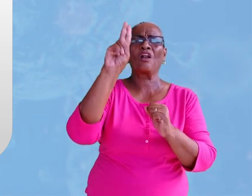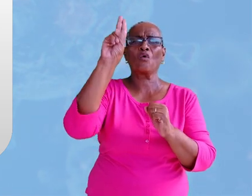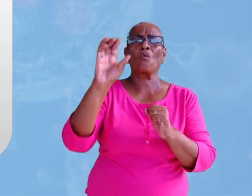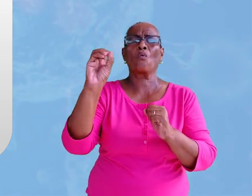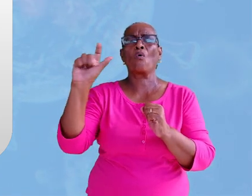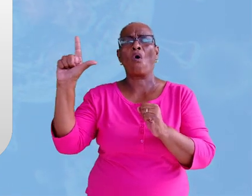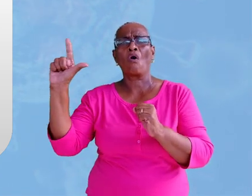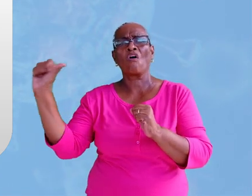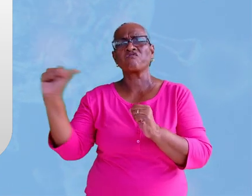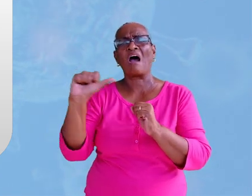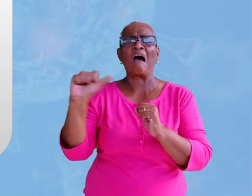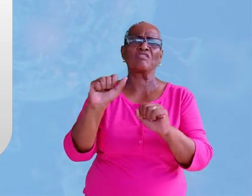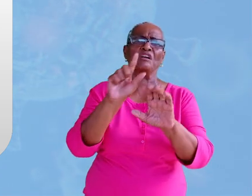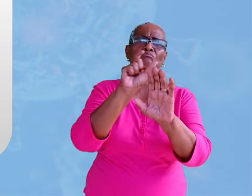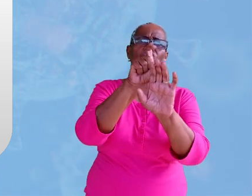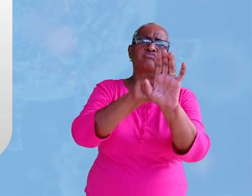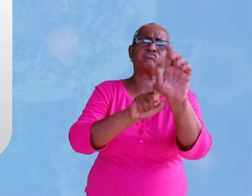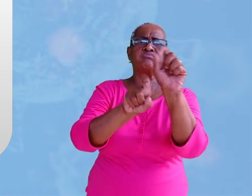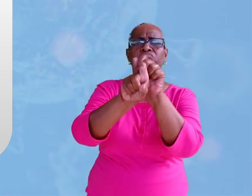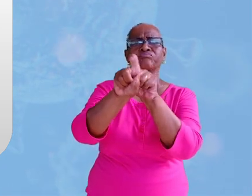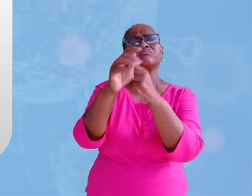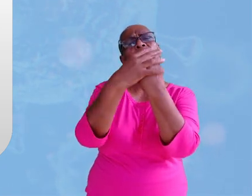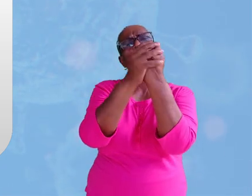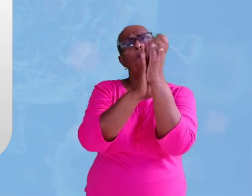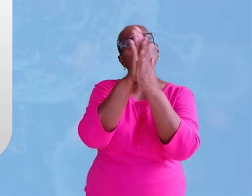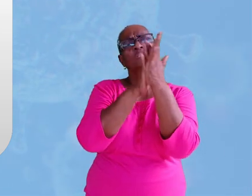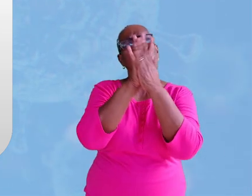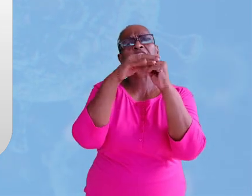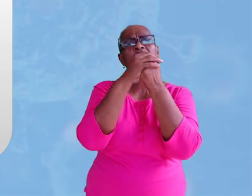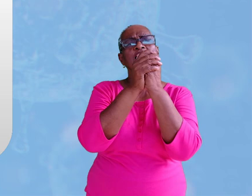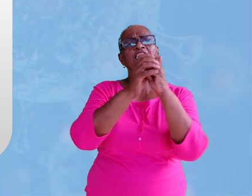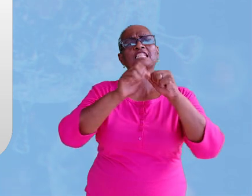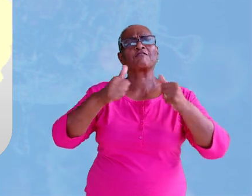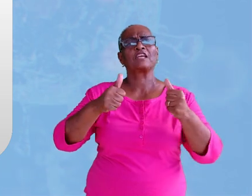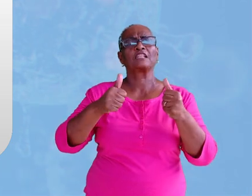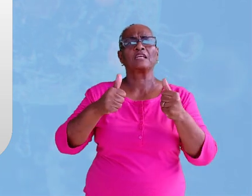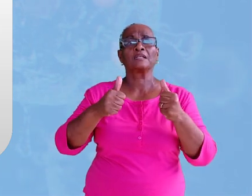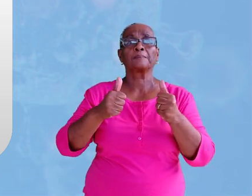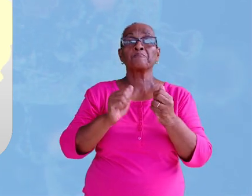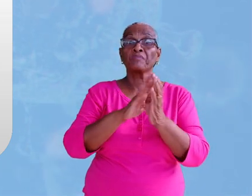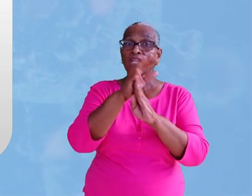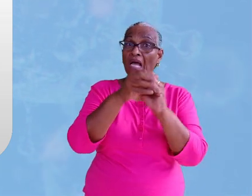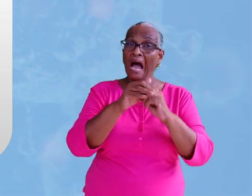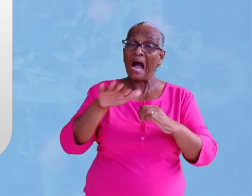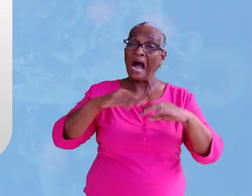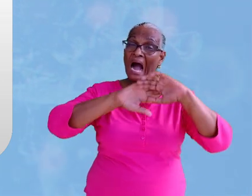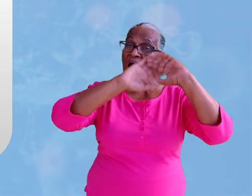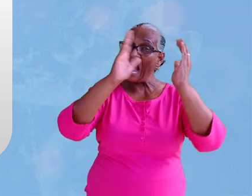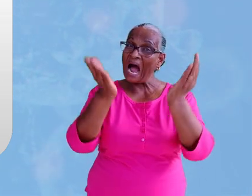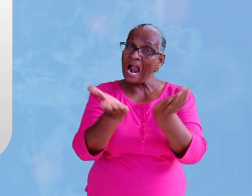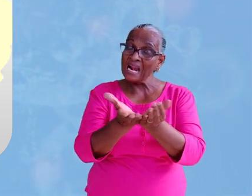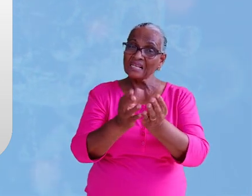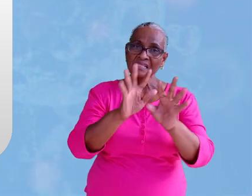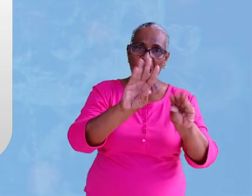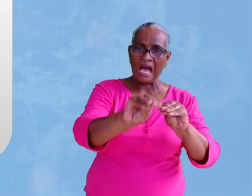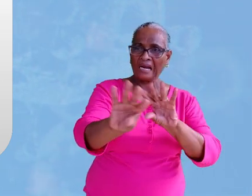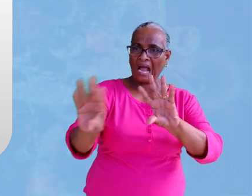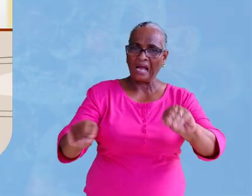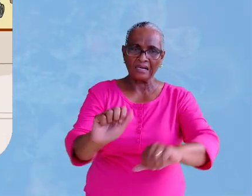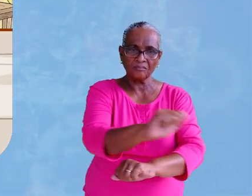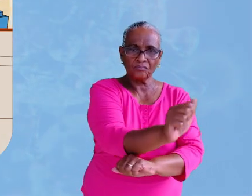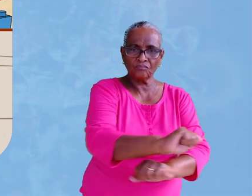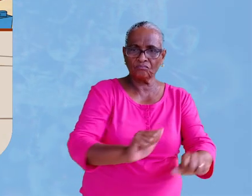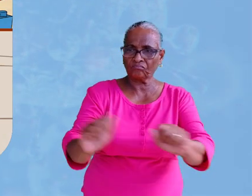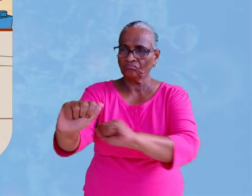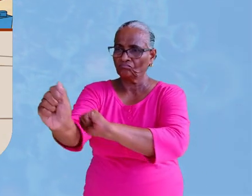alcohol of een ander ontsmettingsmiddel desinfecteren reinig ook meteen alles wat je intussen